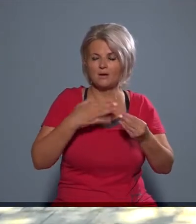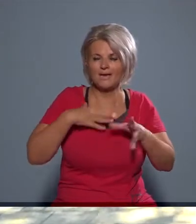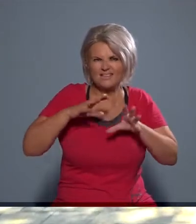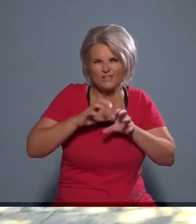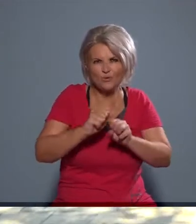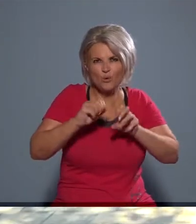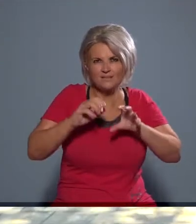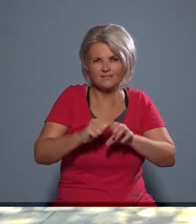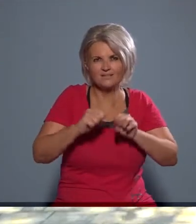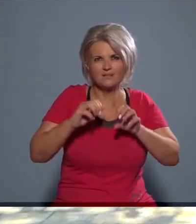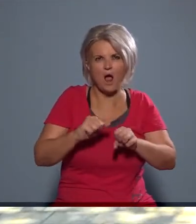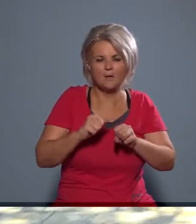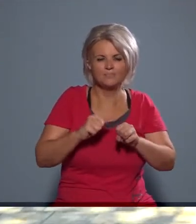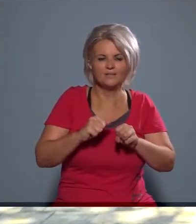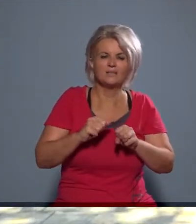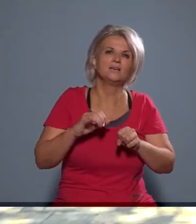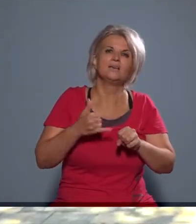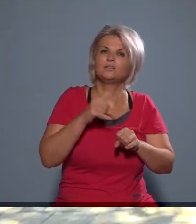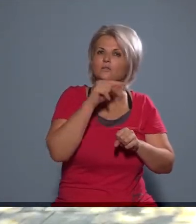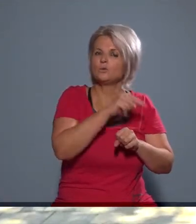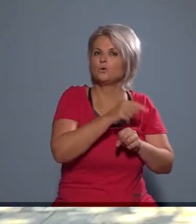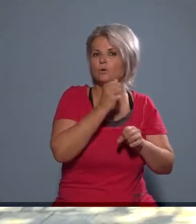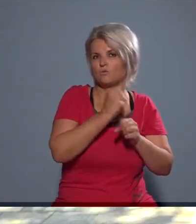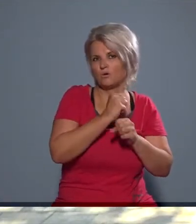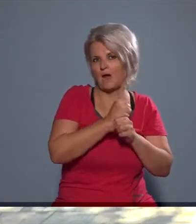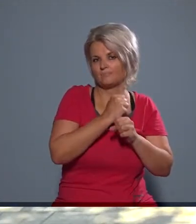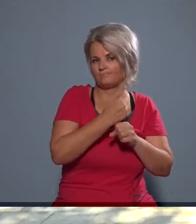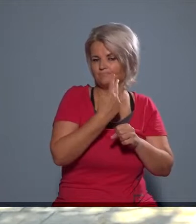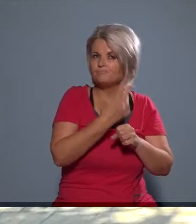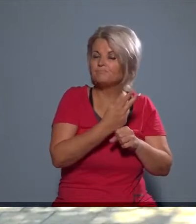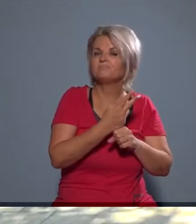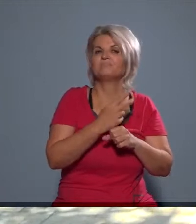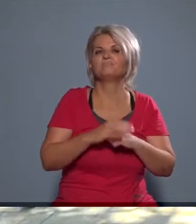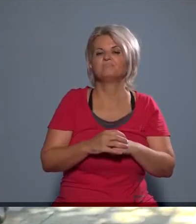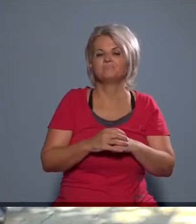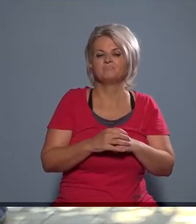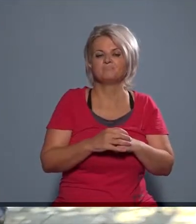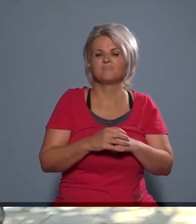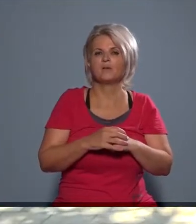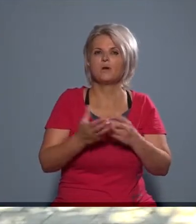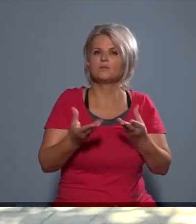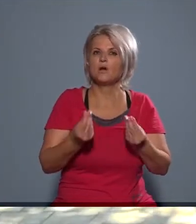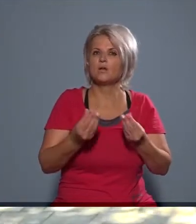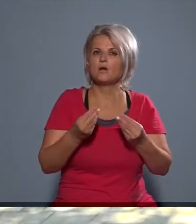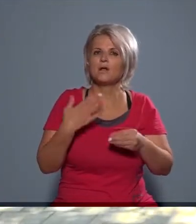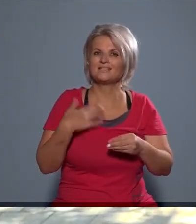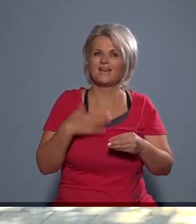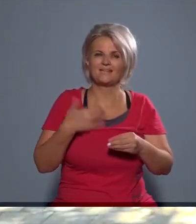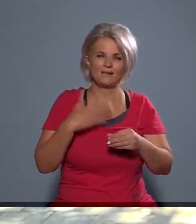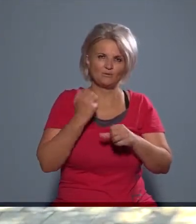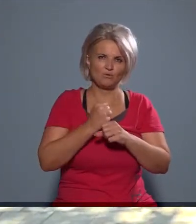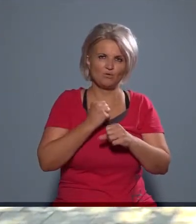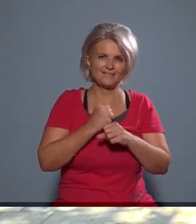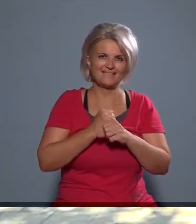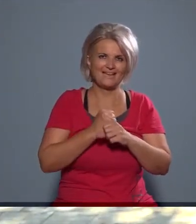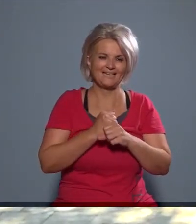is gyúrhattam, és akkor persze hasonló illenított az ő munkáihoz, de mindig így az anyaggal szerettem